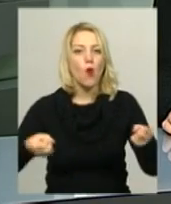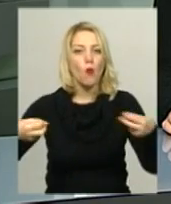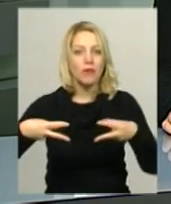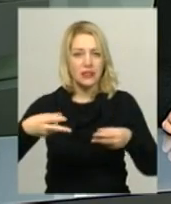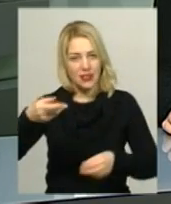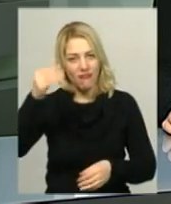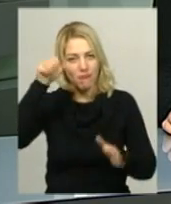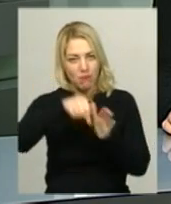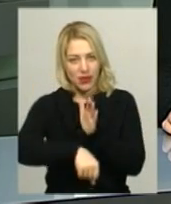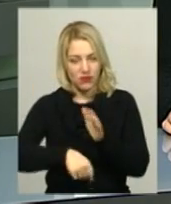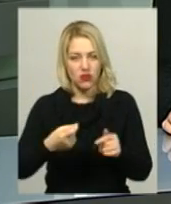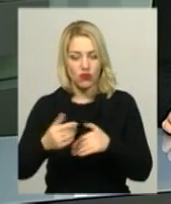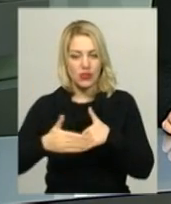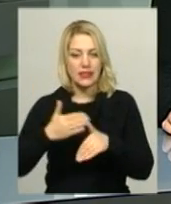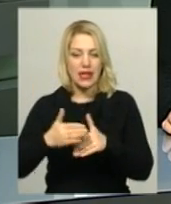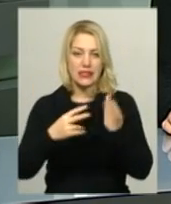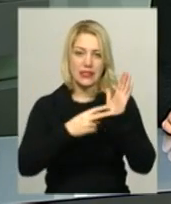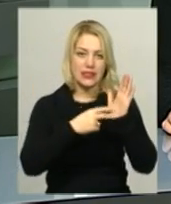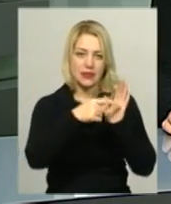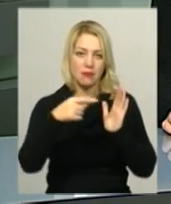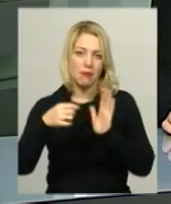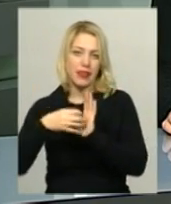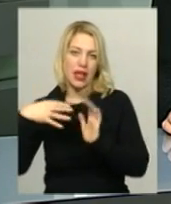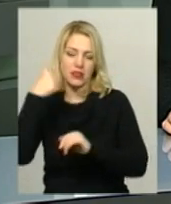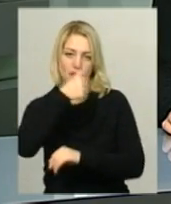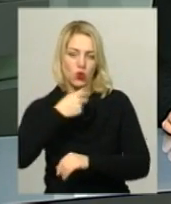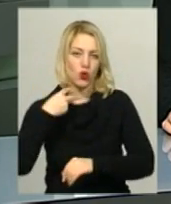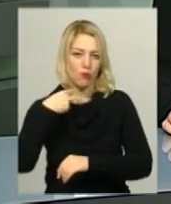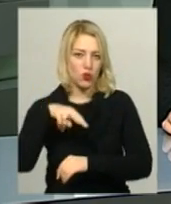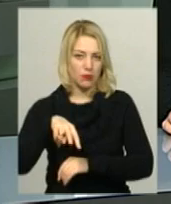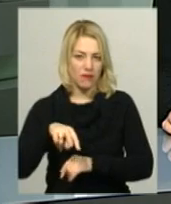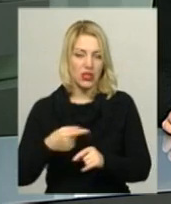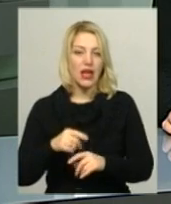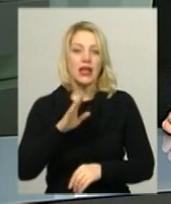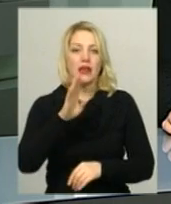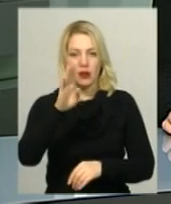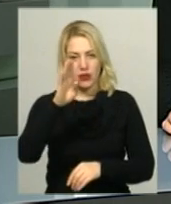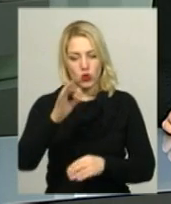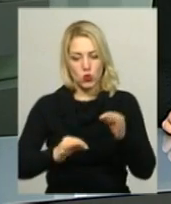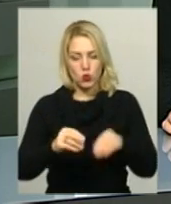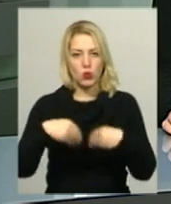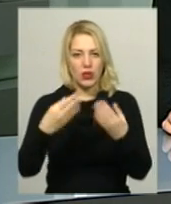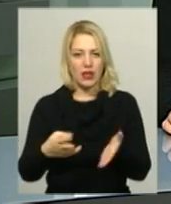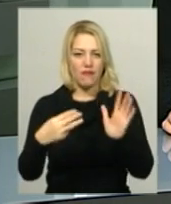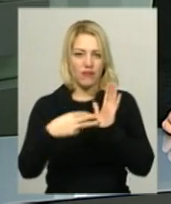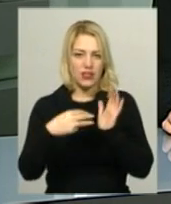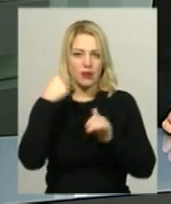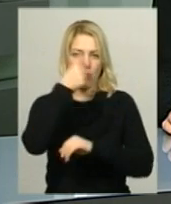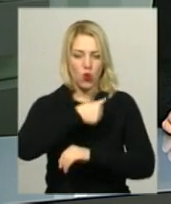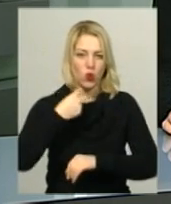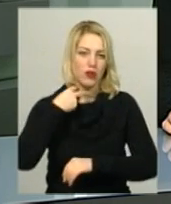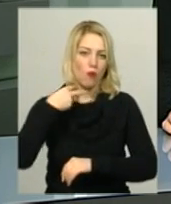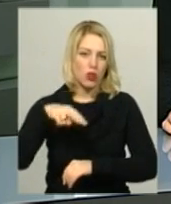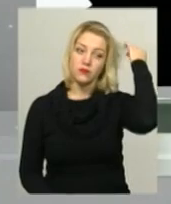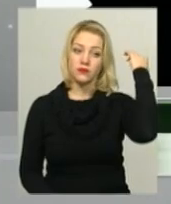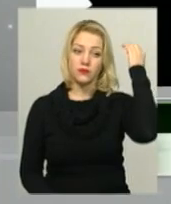Санкція статті передбачає від 7 до 15 років позбавлення волі. Шепетівчанці суд призначив 8,5 років позбавлення волі, каже Надія